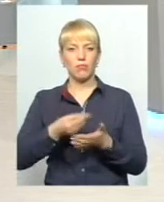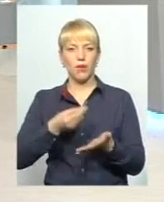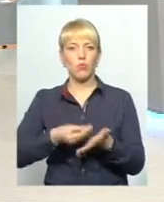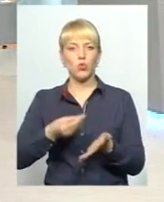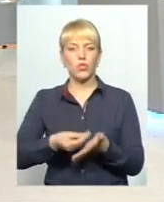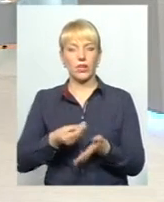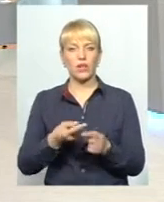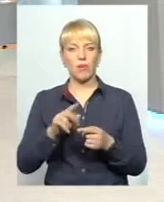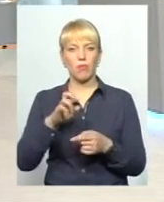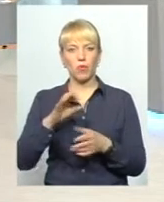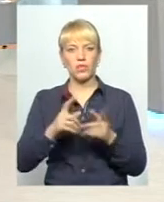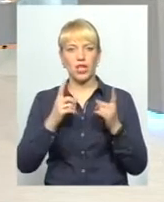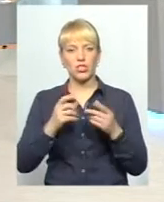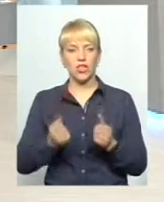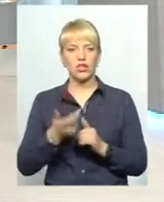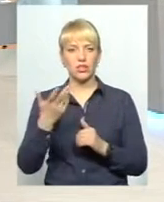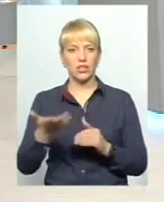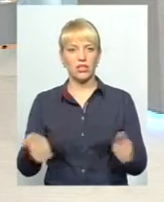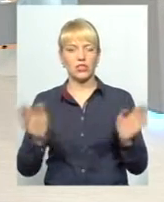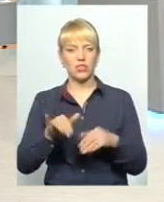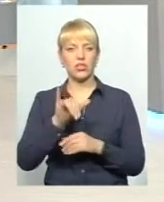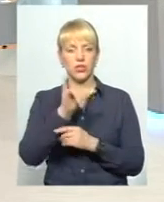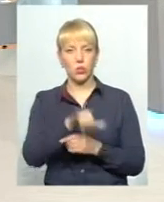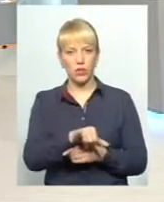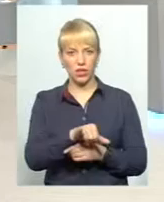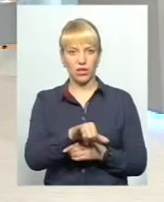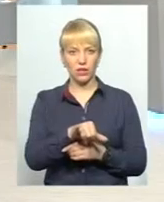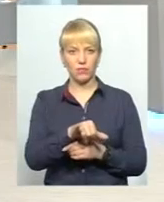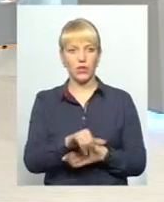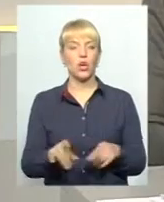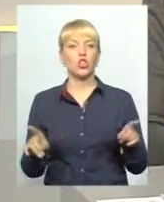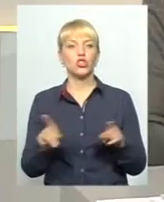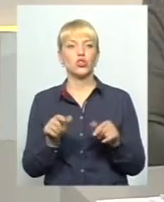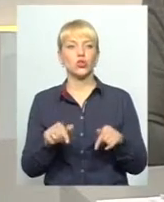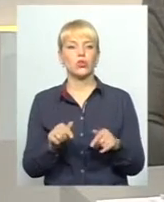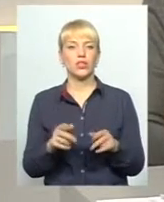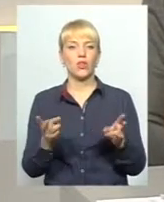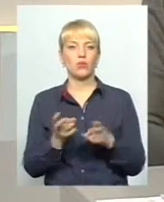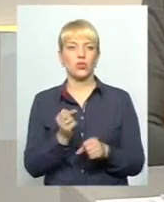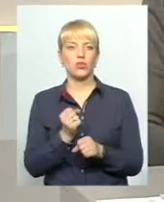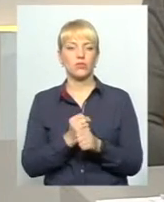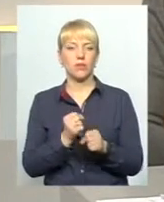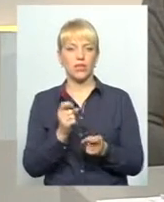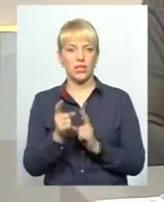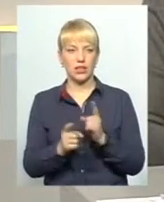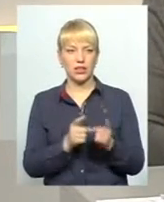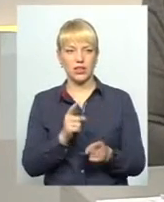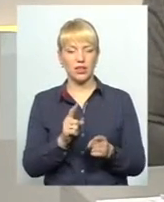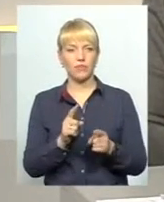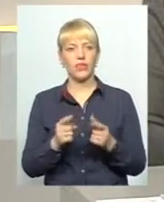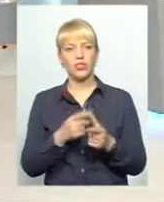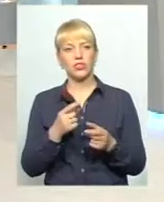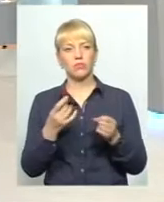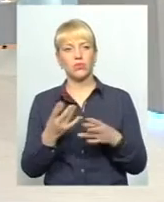значна частина коштів податку залишається саме в них. Що тут необхідно змінити, можливо, чи просто